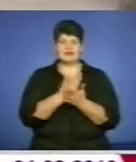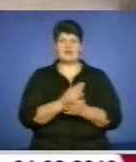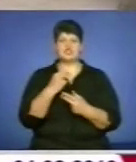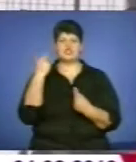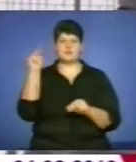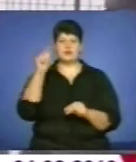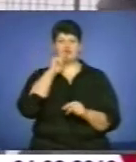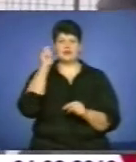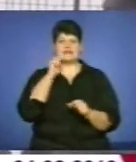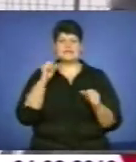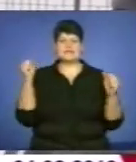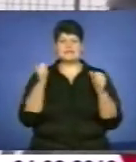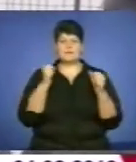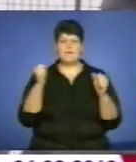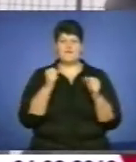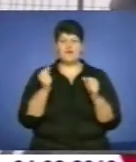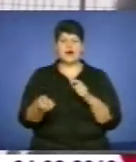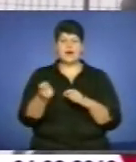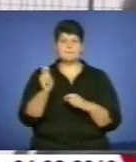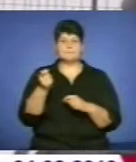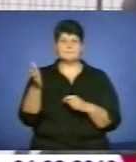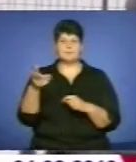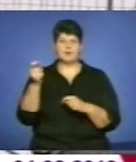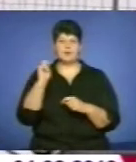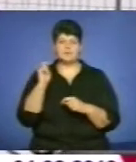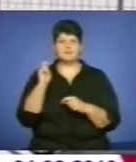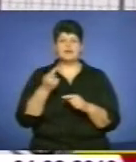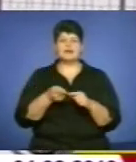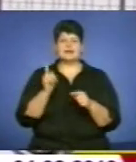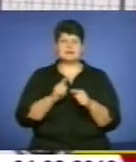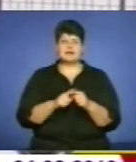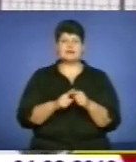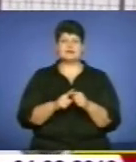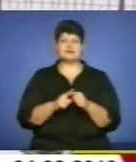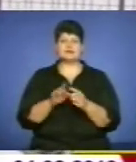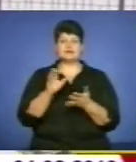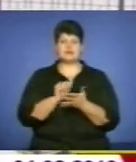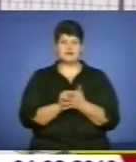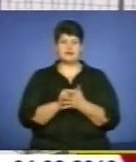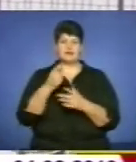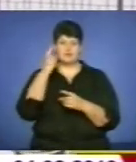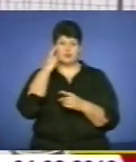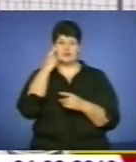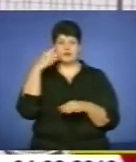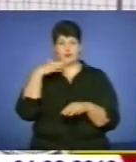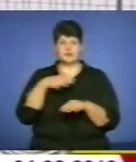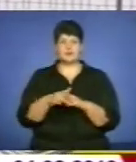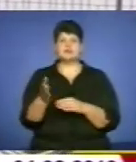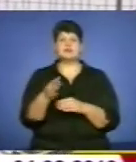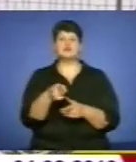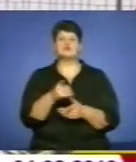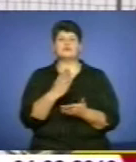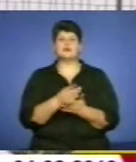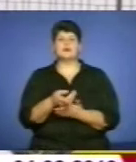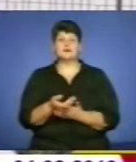риболовлі. Рибалка, як не парадоксальна, це заняття теж інтелектуальне. І треба думати, розуміти, що з рибою відбувається, і